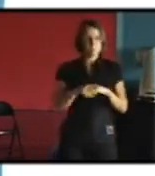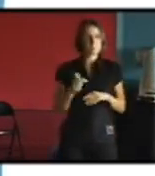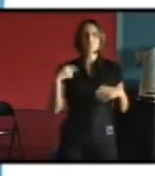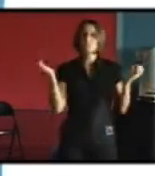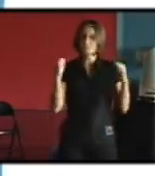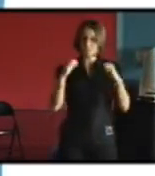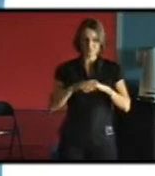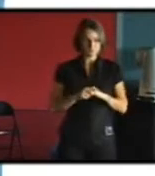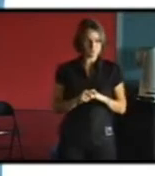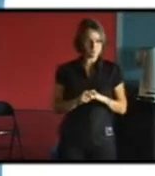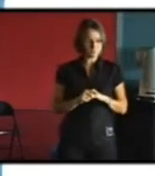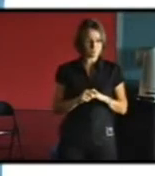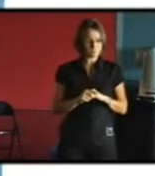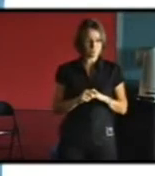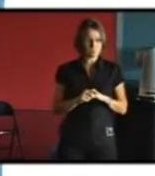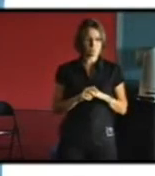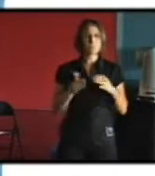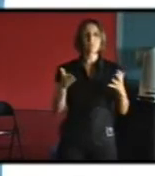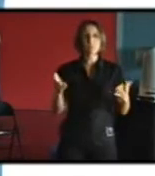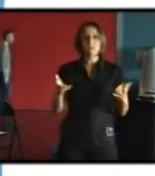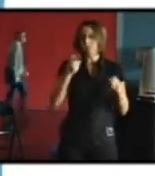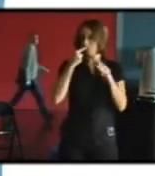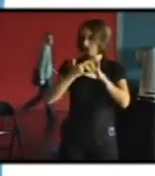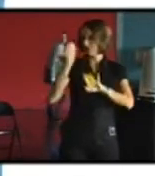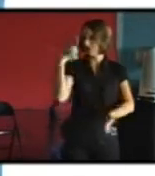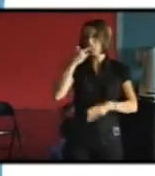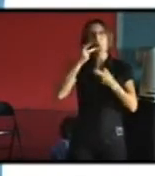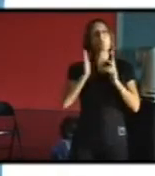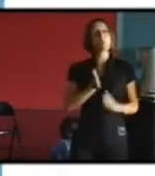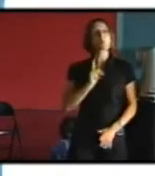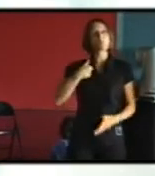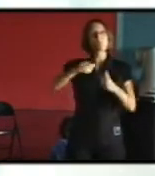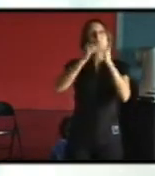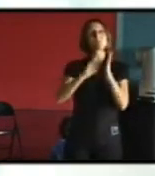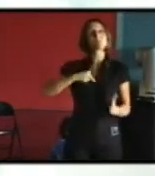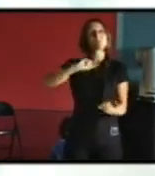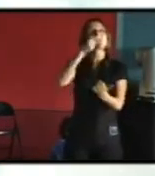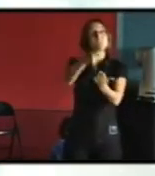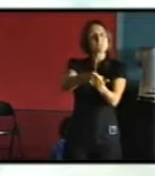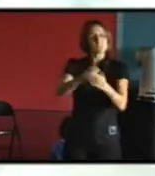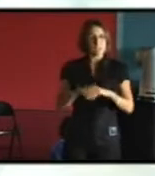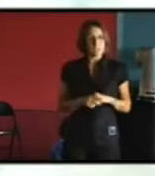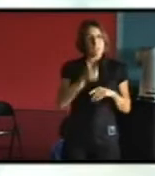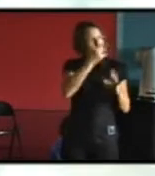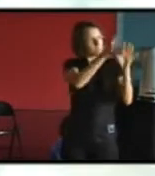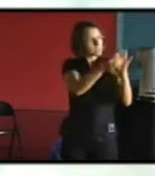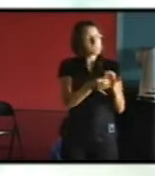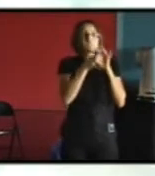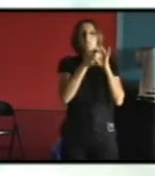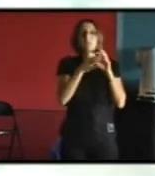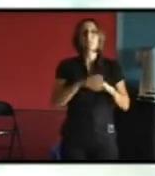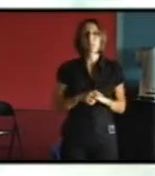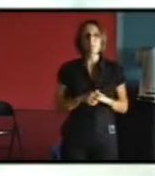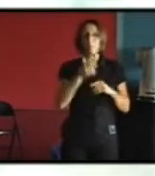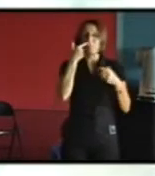j'ai eu l'occasion d'acheter une maison sur Bordeaux et je rejoins justement ce que vous disiez on a